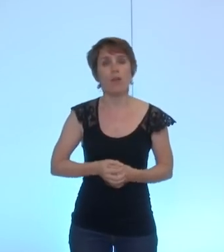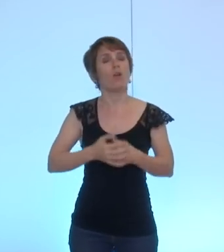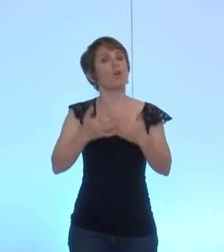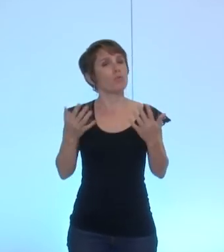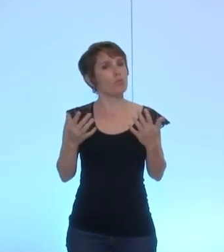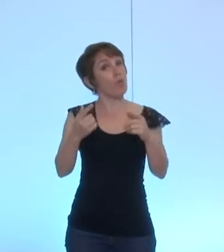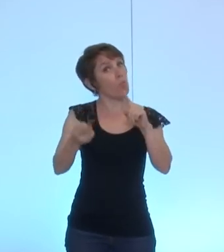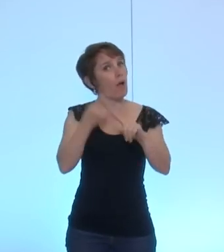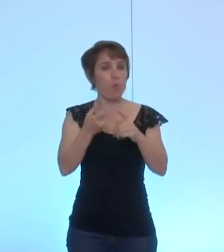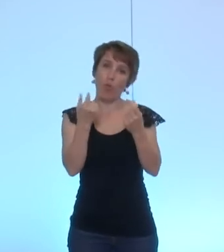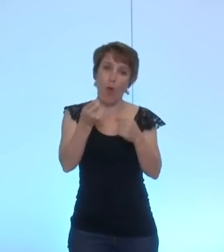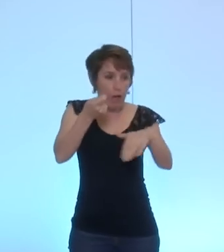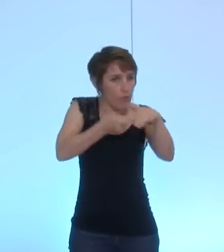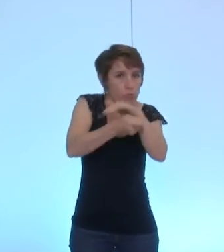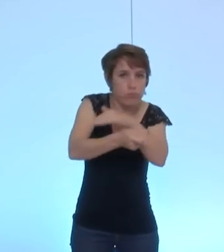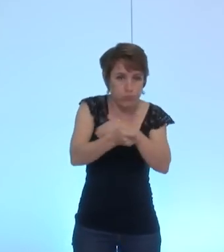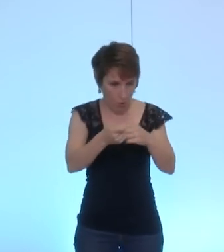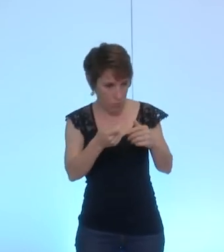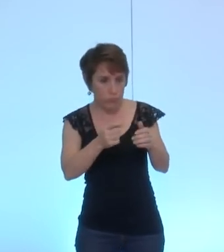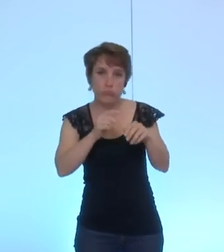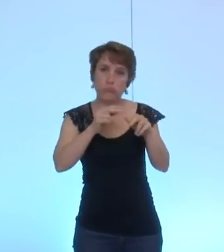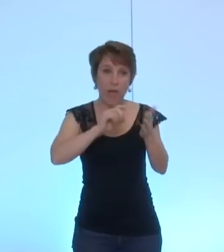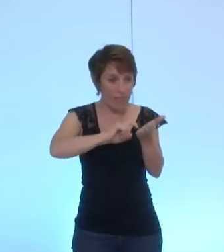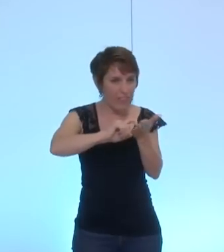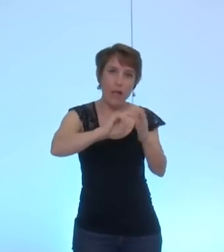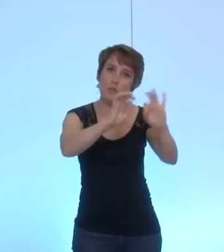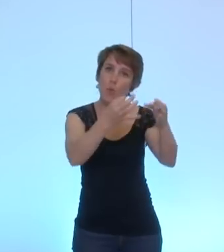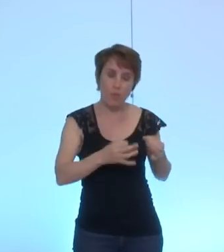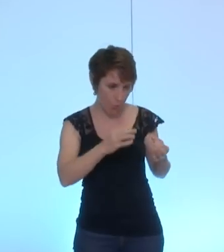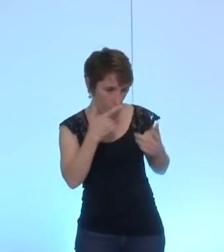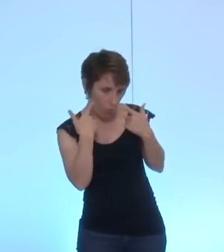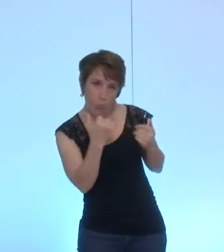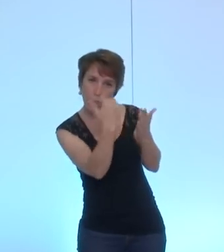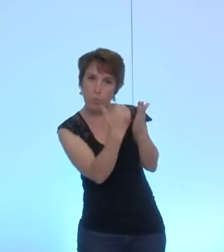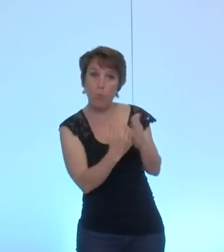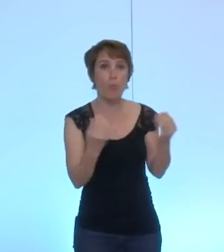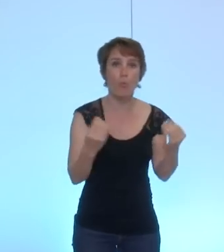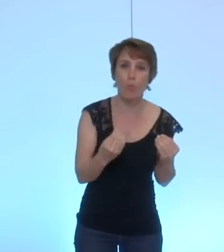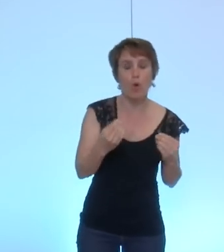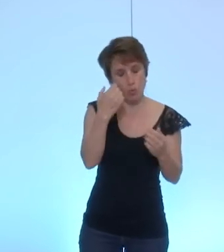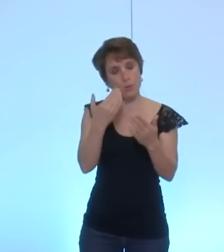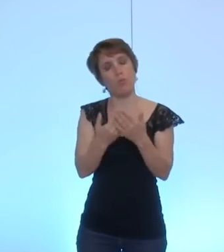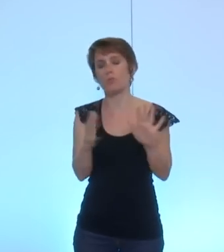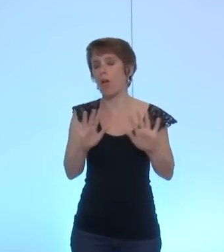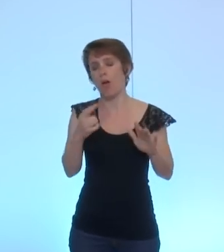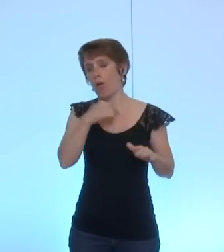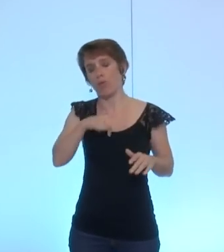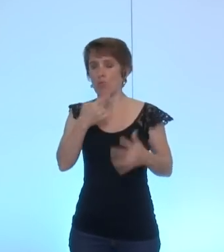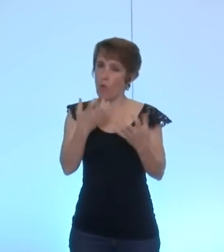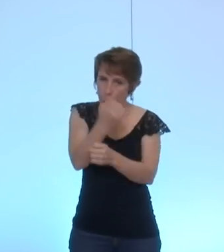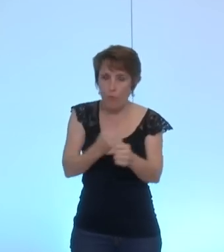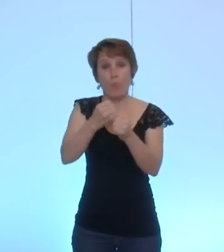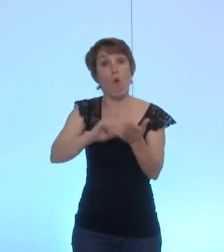et traçabilité de ces crédits et dans ce nouveau cadre légal la ville de Grenoble souhaite mettre en place un fonds spécial d'aide d'urgence